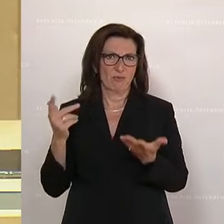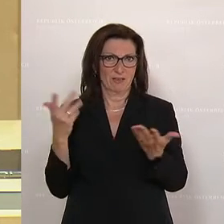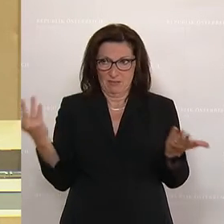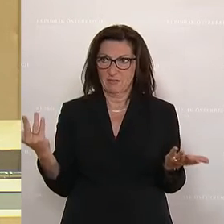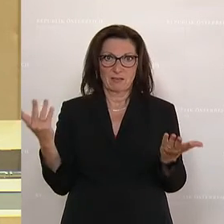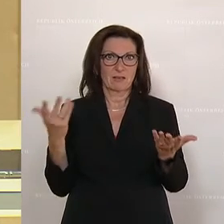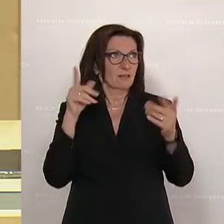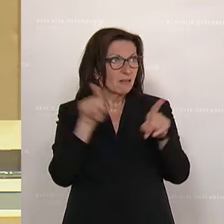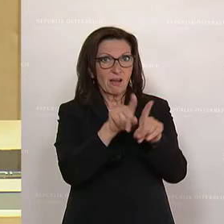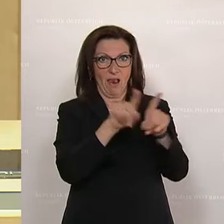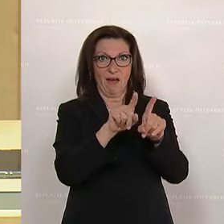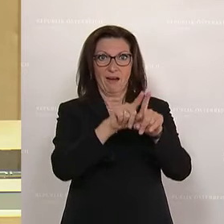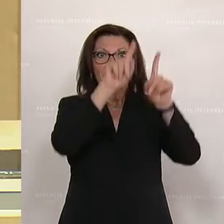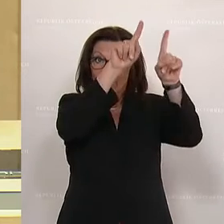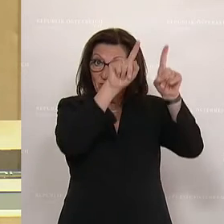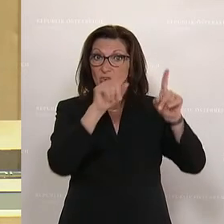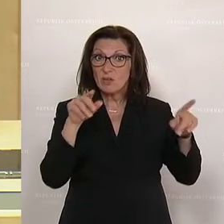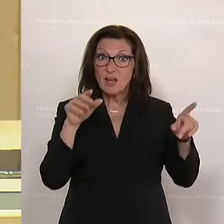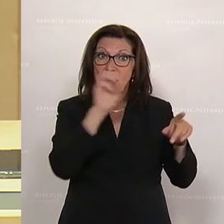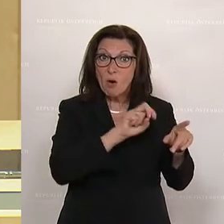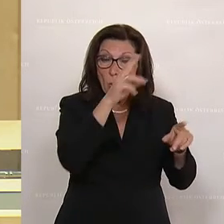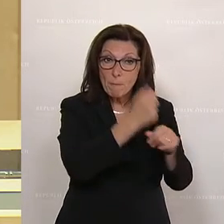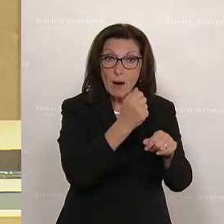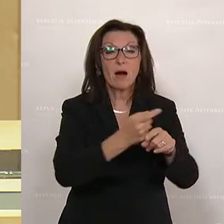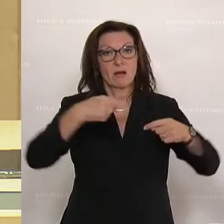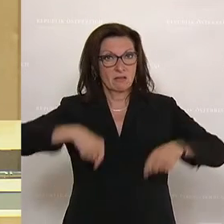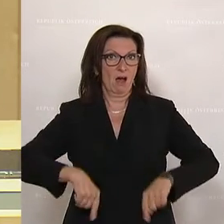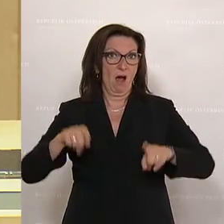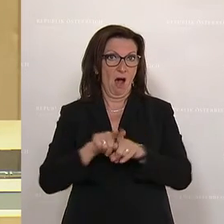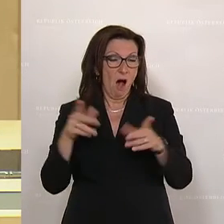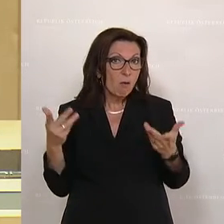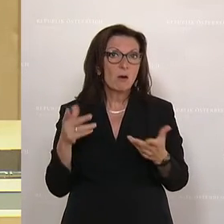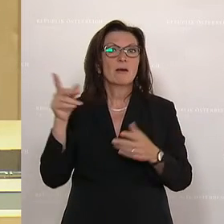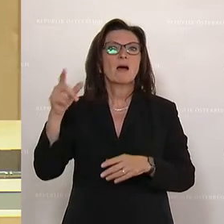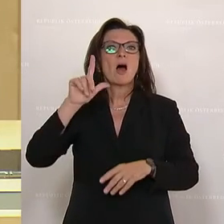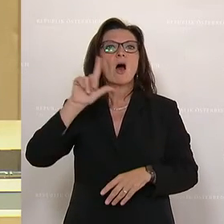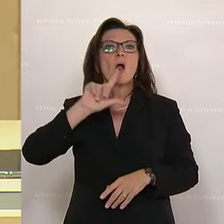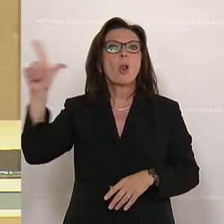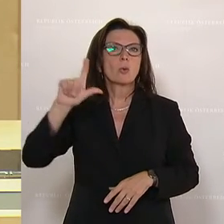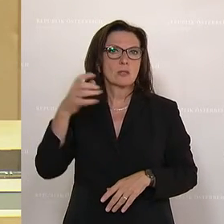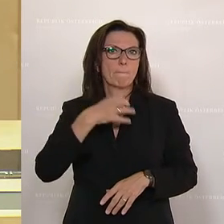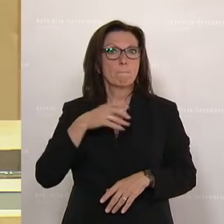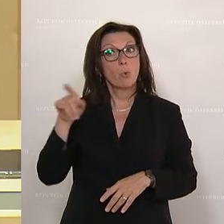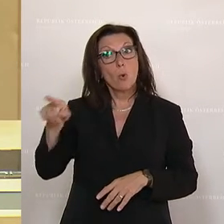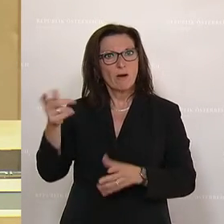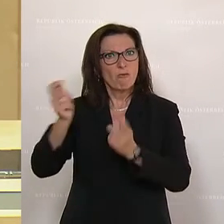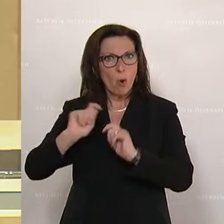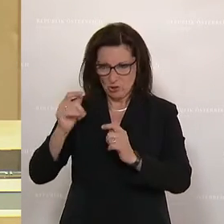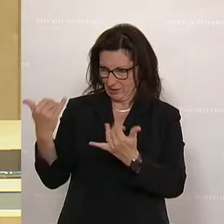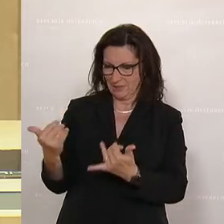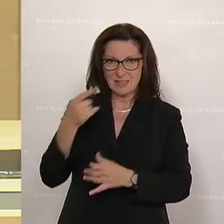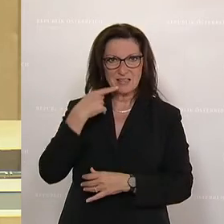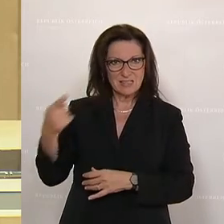Rückenbind, den wir national brauchen. Die Vorschläge aus Luxemburg, die Sie zitiert haben, sind Vorschläge der Internationalen Energieagentur zur